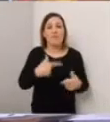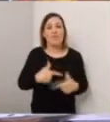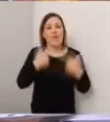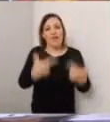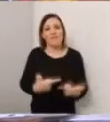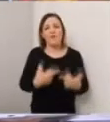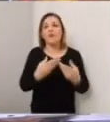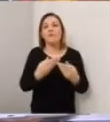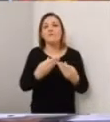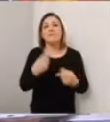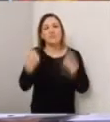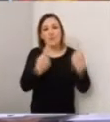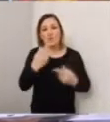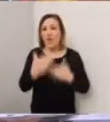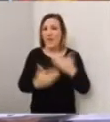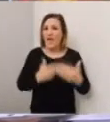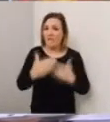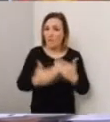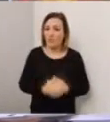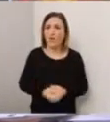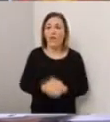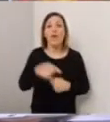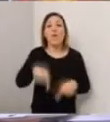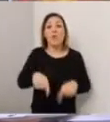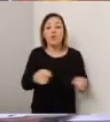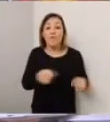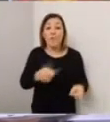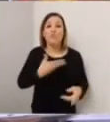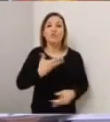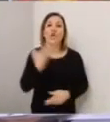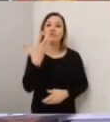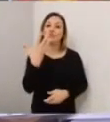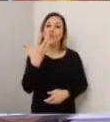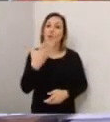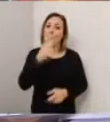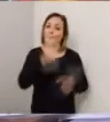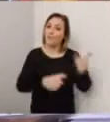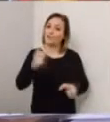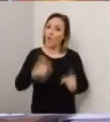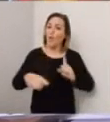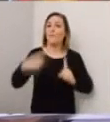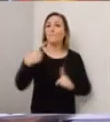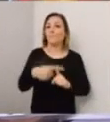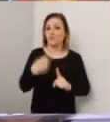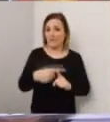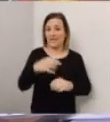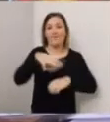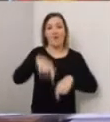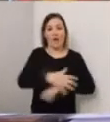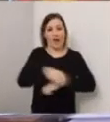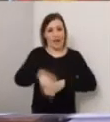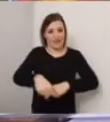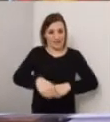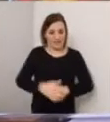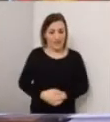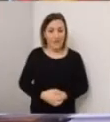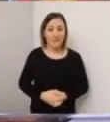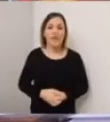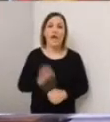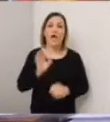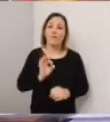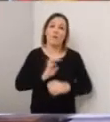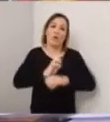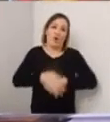vorrei darvi la soluzione in evoluzione, al momento ci sono cinque casi accertati al Caltanissetta